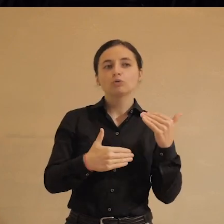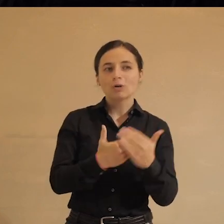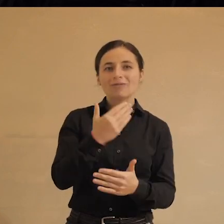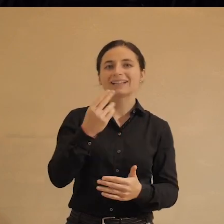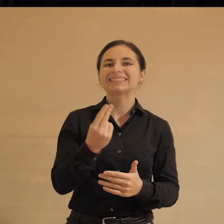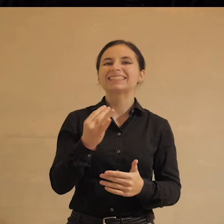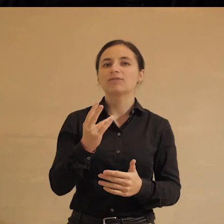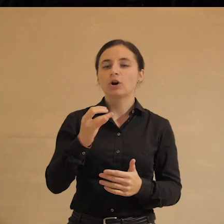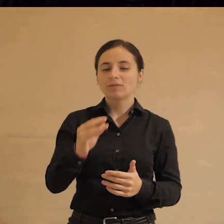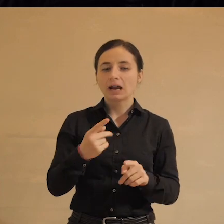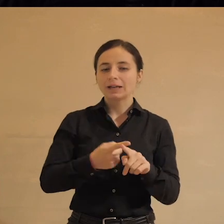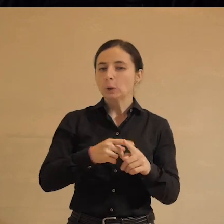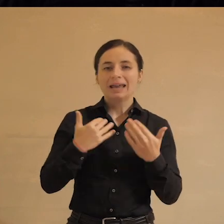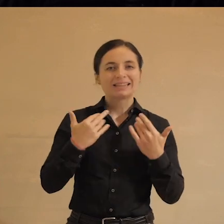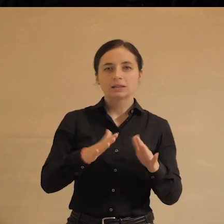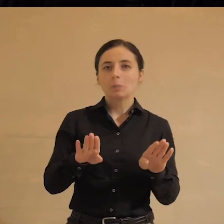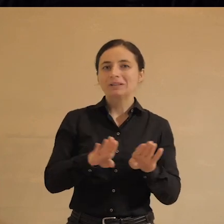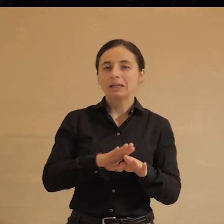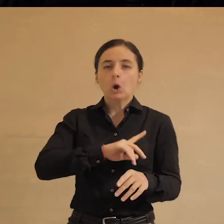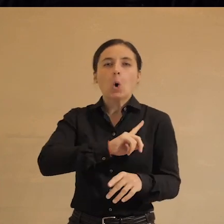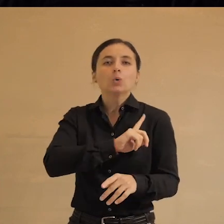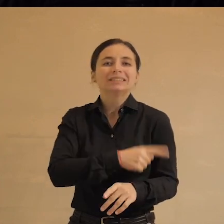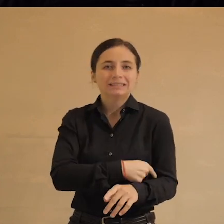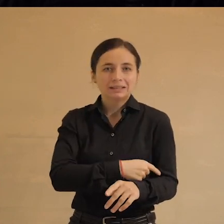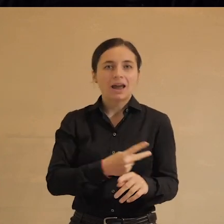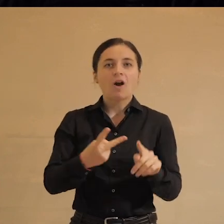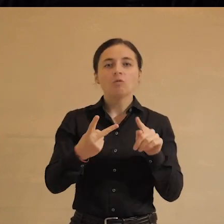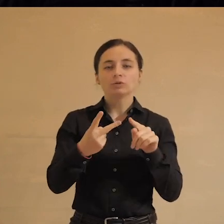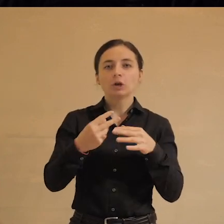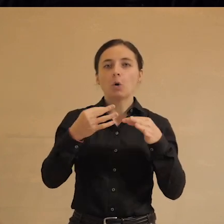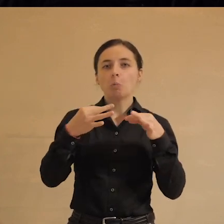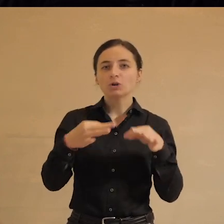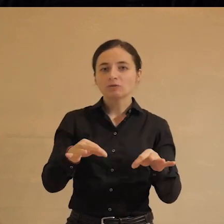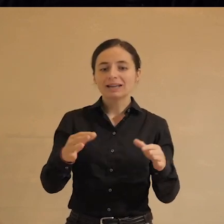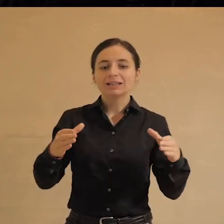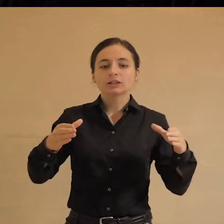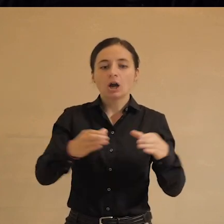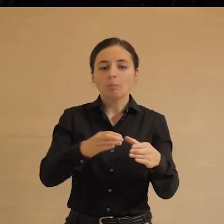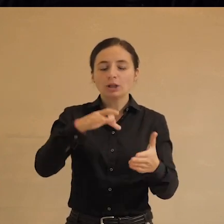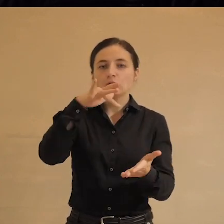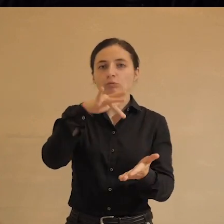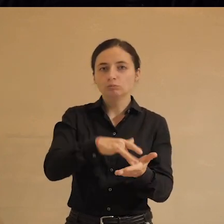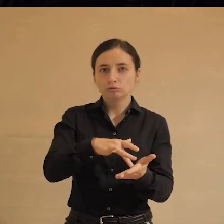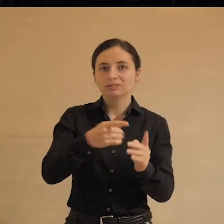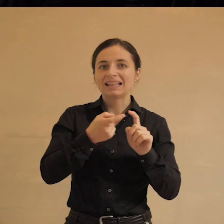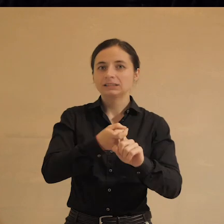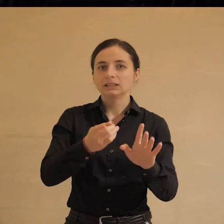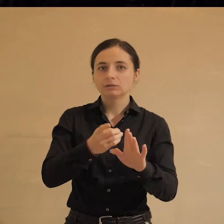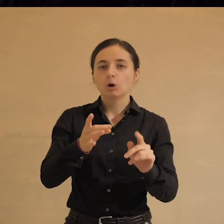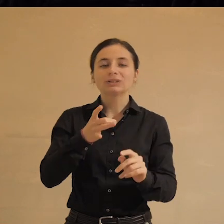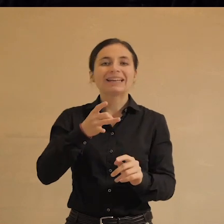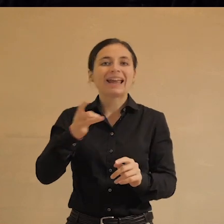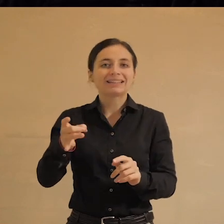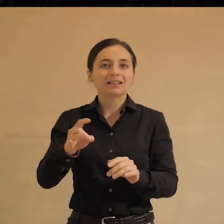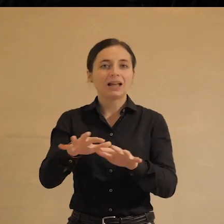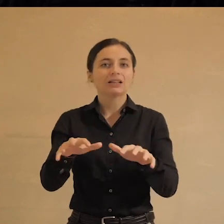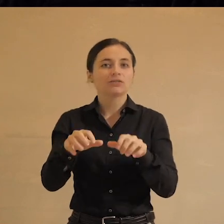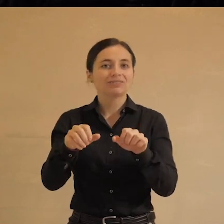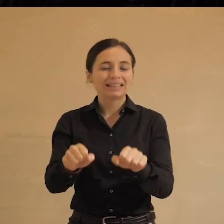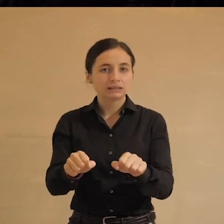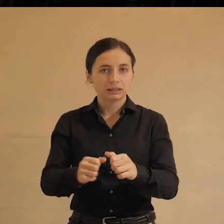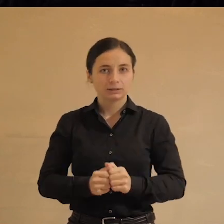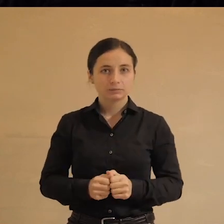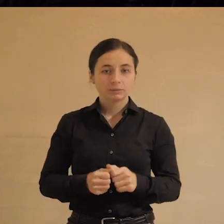которые, во-первых, не требуют таких усилий, во-вторых, позволяют иметь командный пункт, независимый от региональных властей,